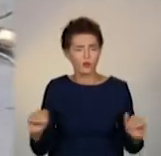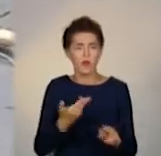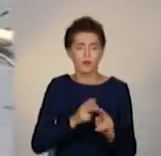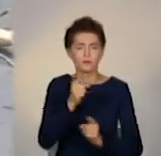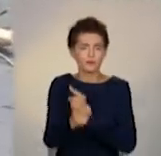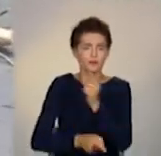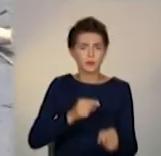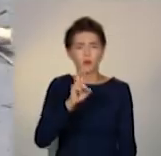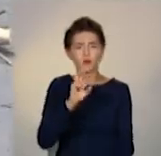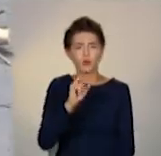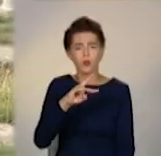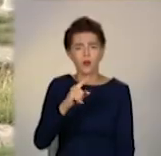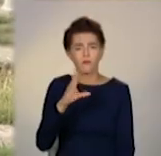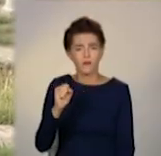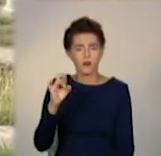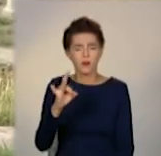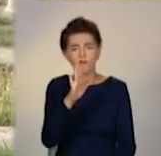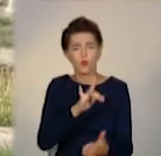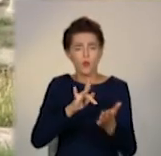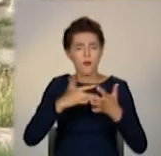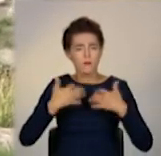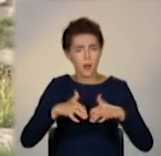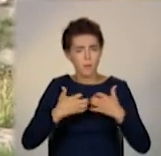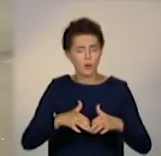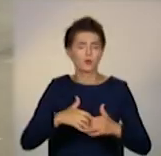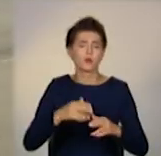машинобудівників у Краматорську почали приводити до ладу.